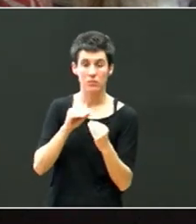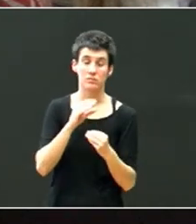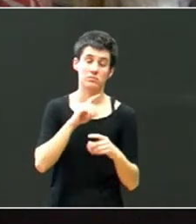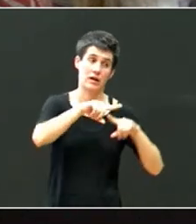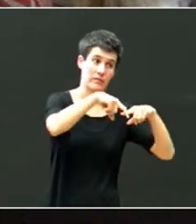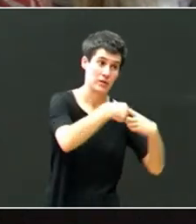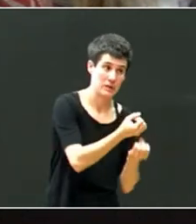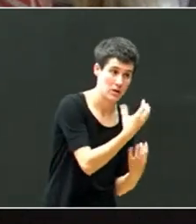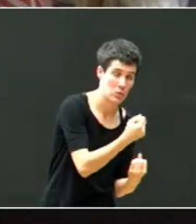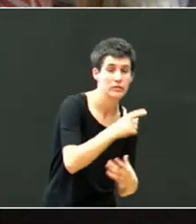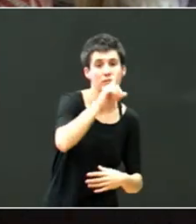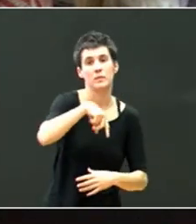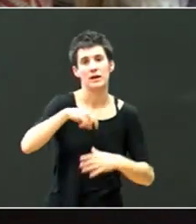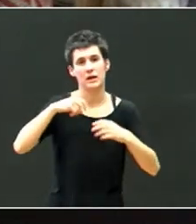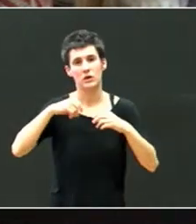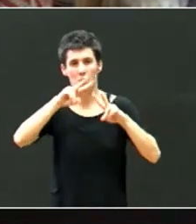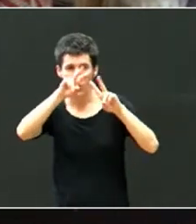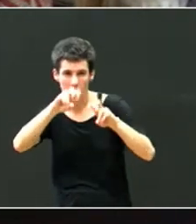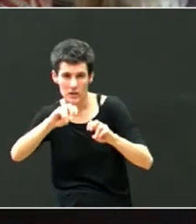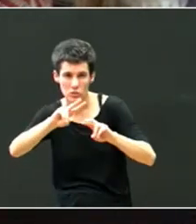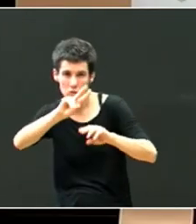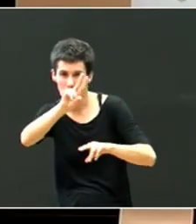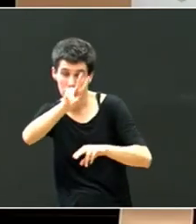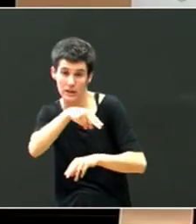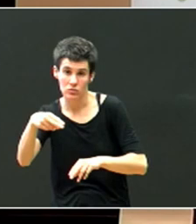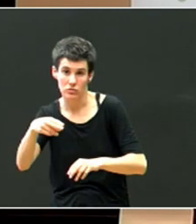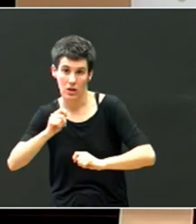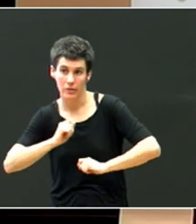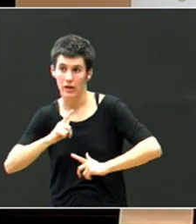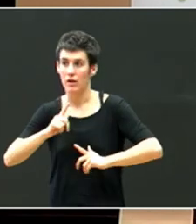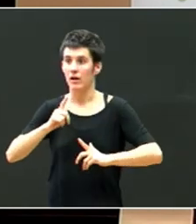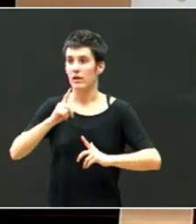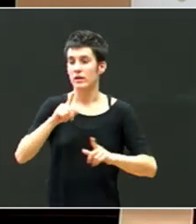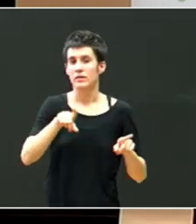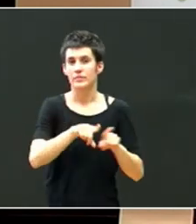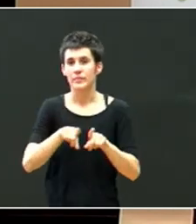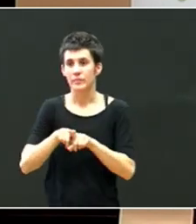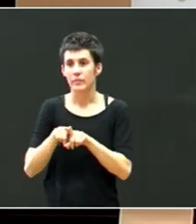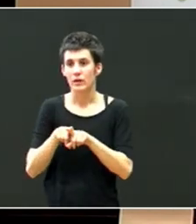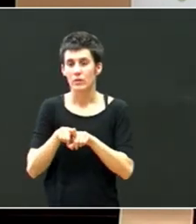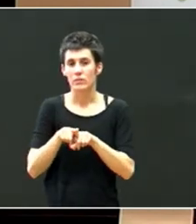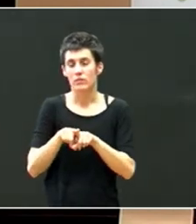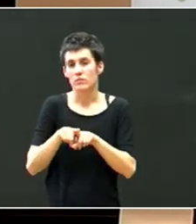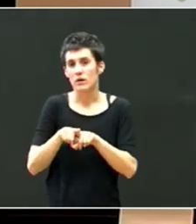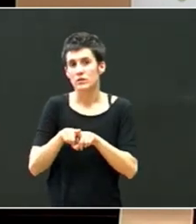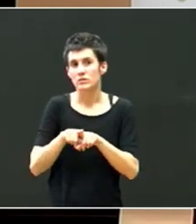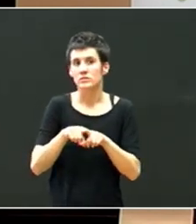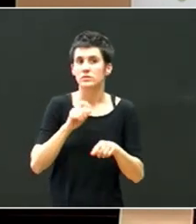ikerketetan, eta bai, leku askotan, eta, asko dagoz, bat ezbe,